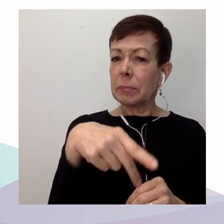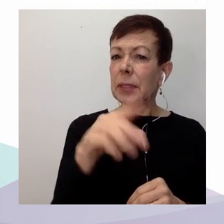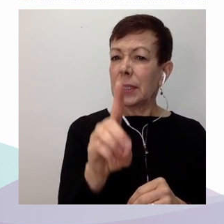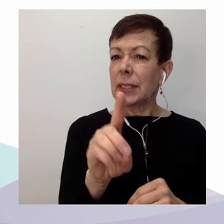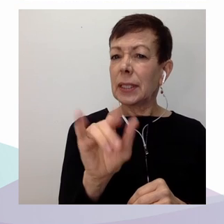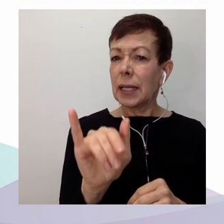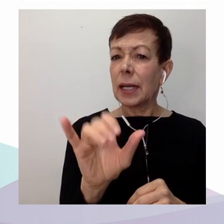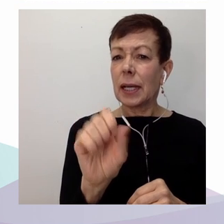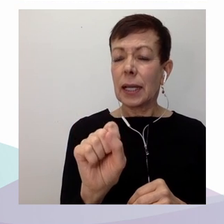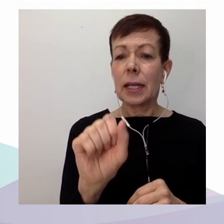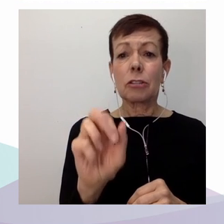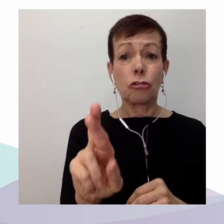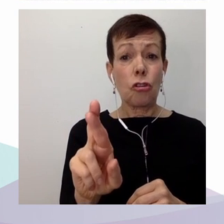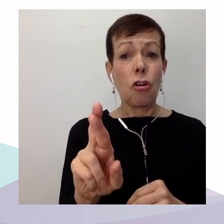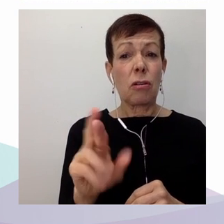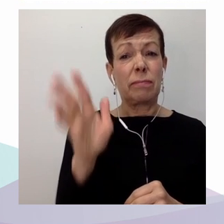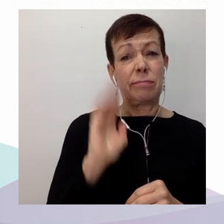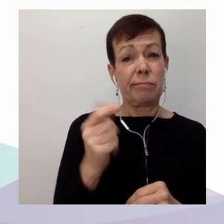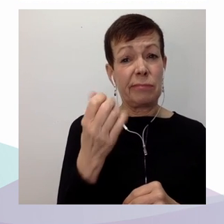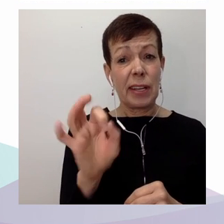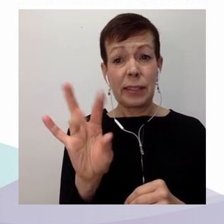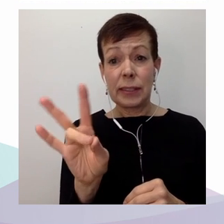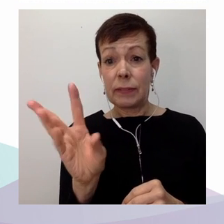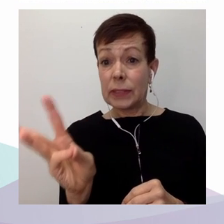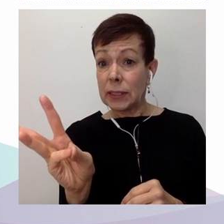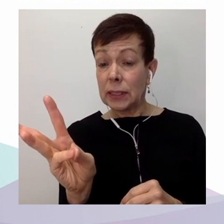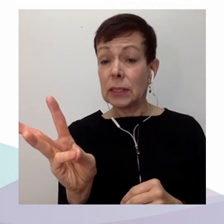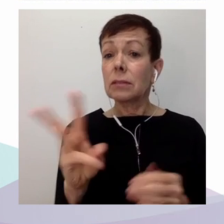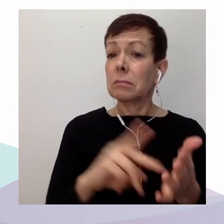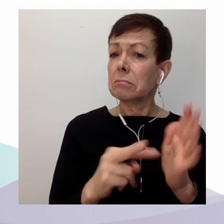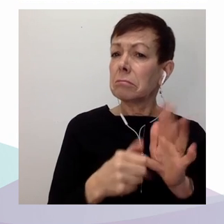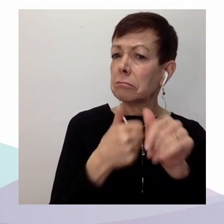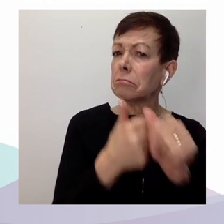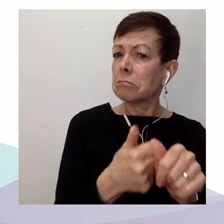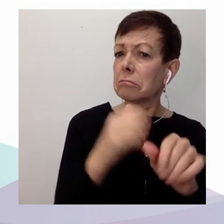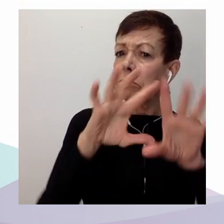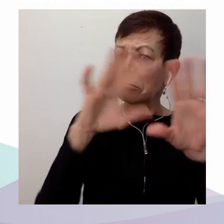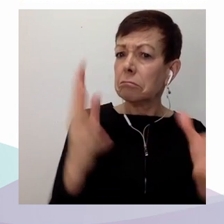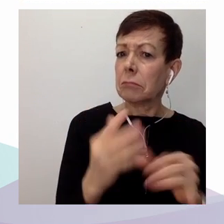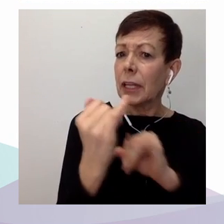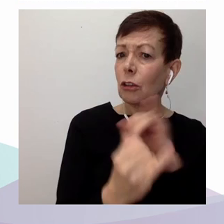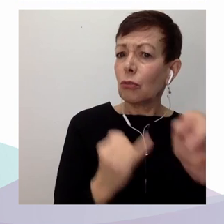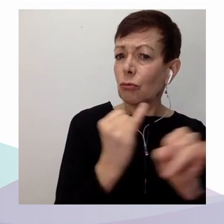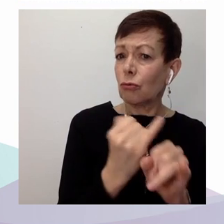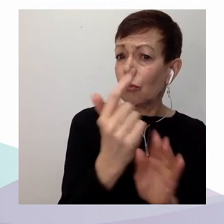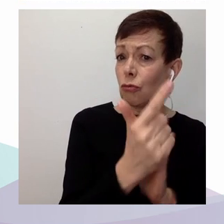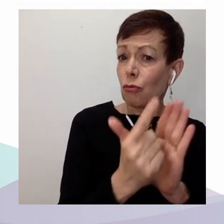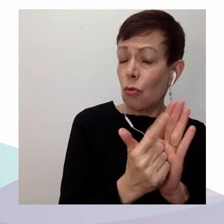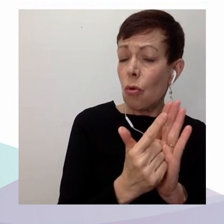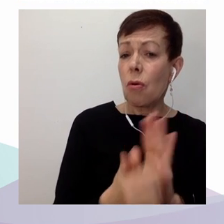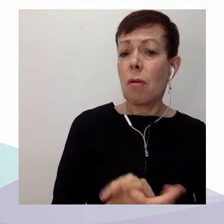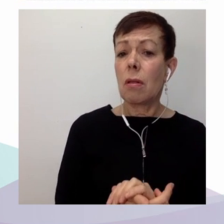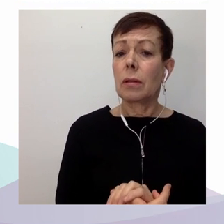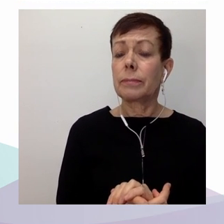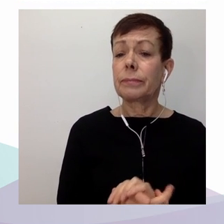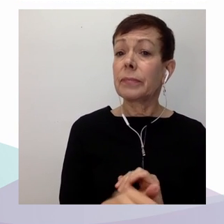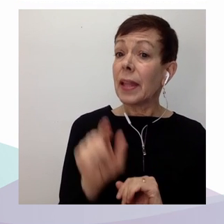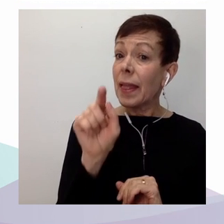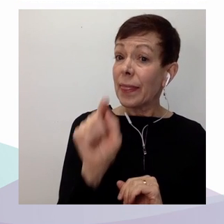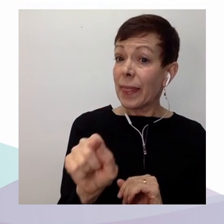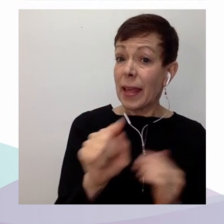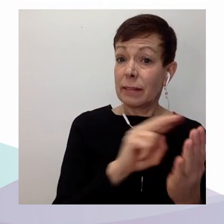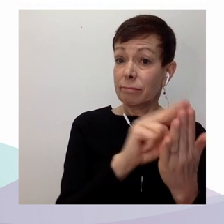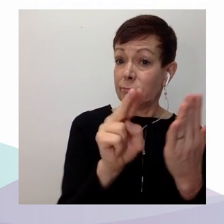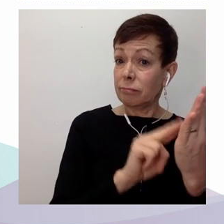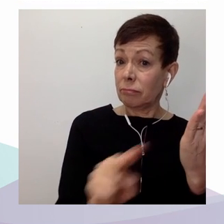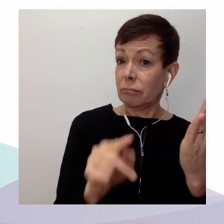et suite à cette ratification. Le Pacte impose des obligations aux États, des obligations de respecter, de protéger et de